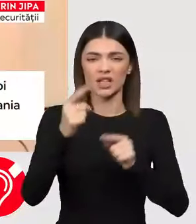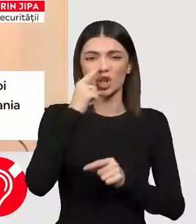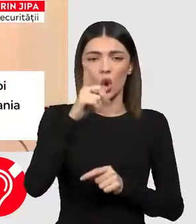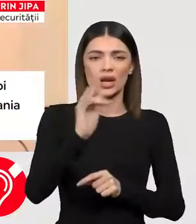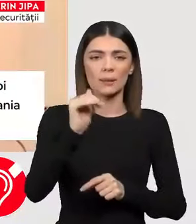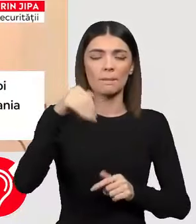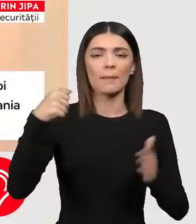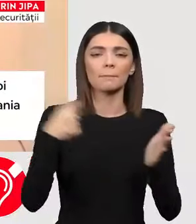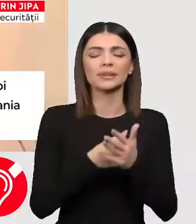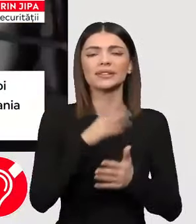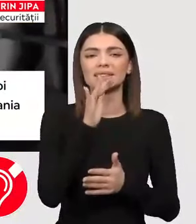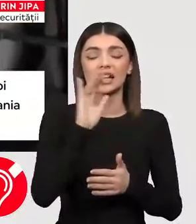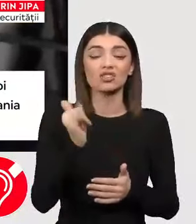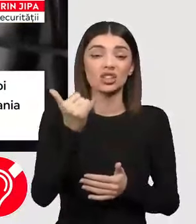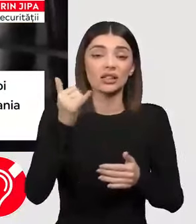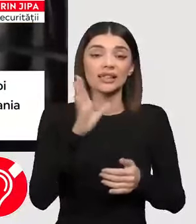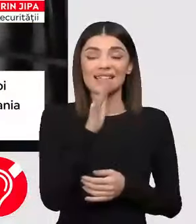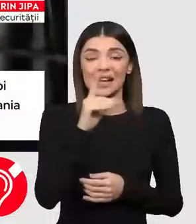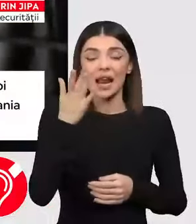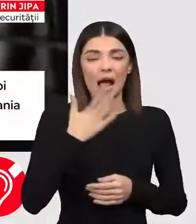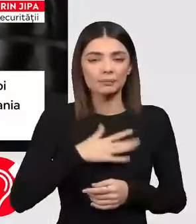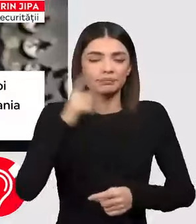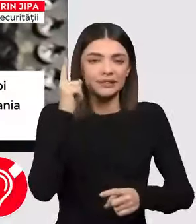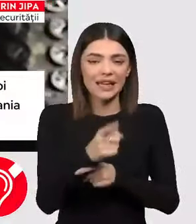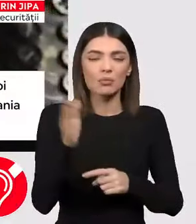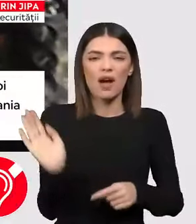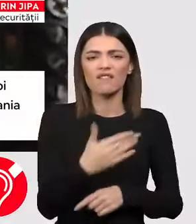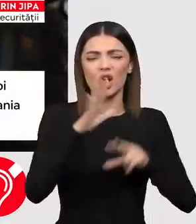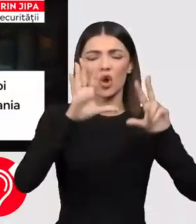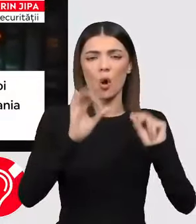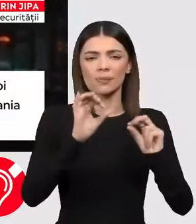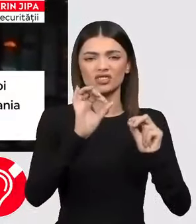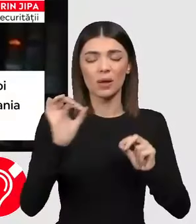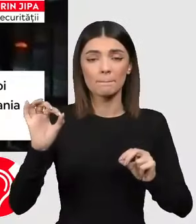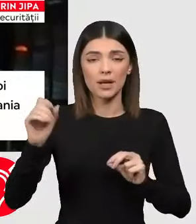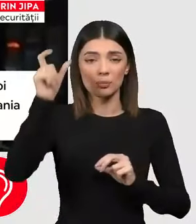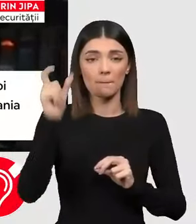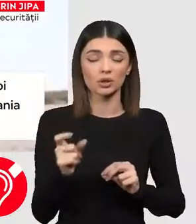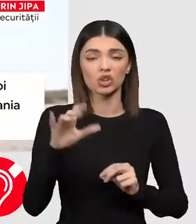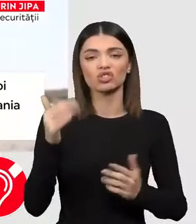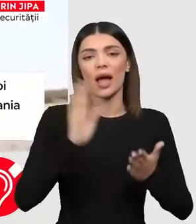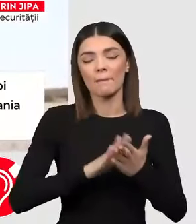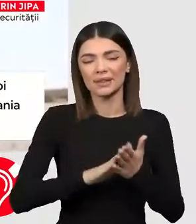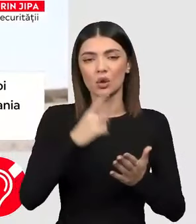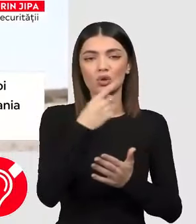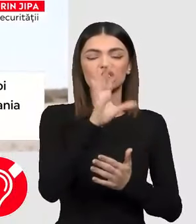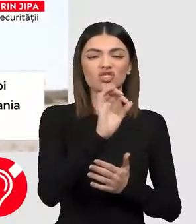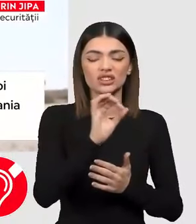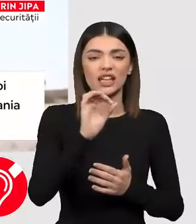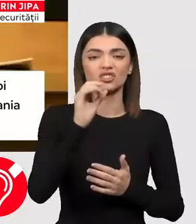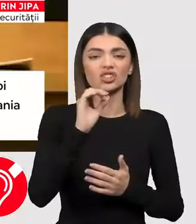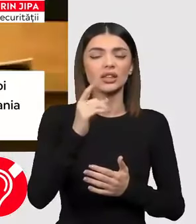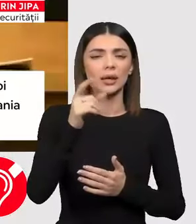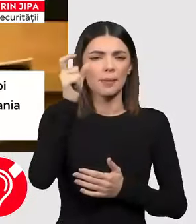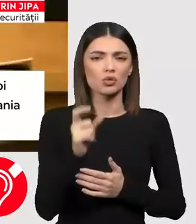Israel. Israelul a fost nevoieți să-și evacueze 80.000 de persoane, dar a șirii postat. Aproximativ 150